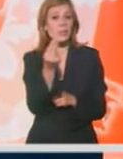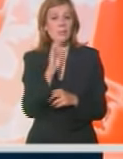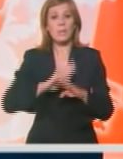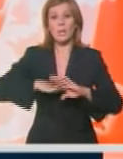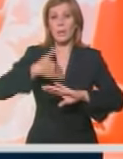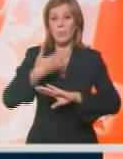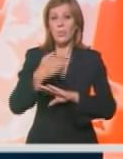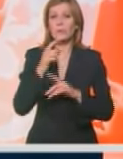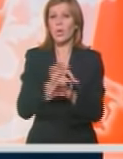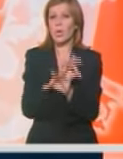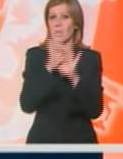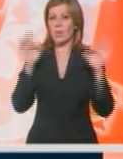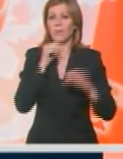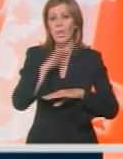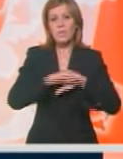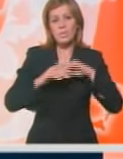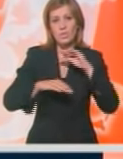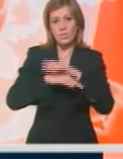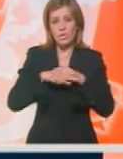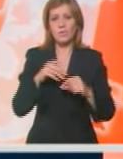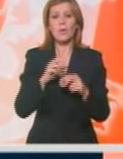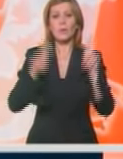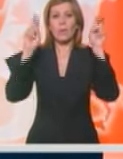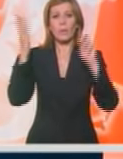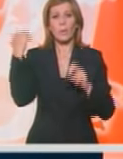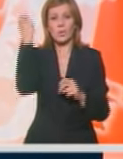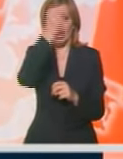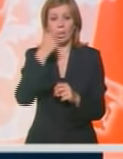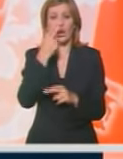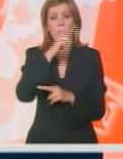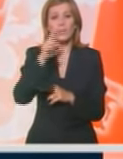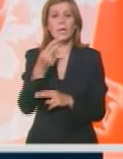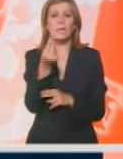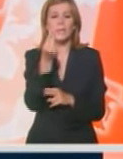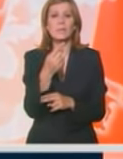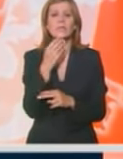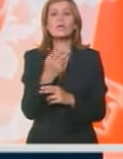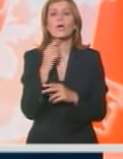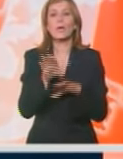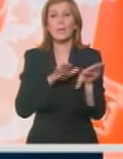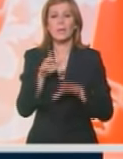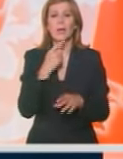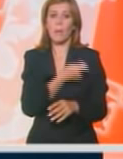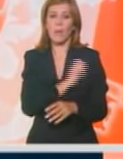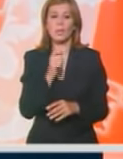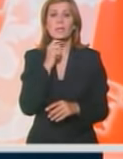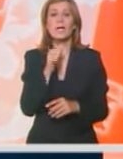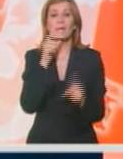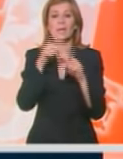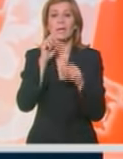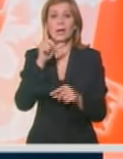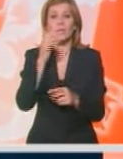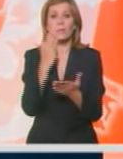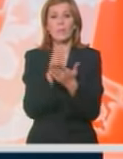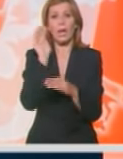posle reakcije javnosti i nezadovoljstva povodom prošlonedeljne posete Srpskog ministra policije Ivice Dačića Kosovu, koja je